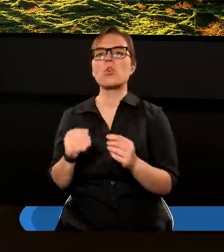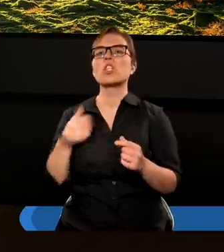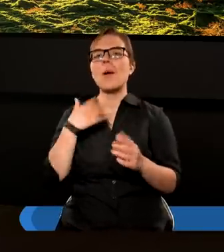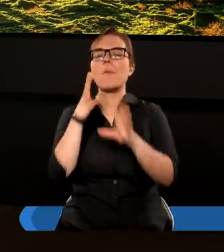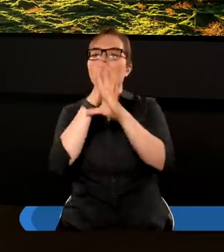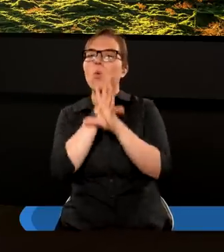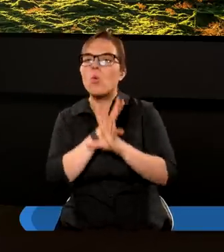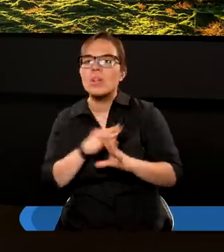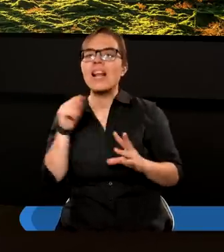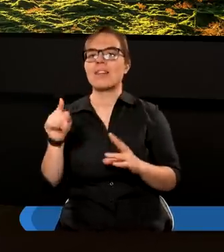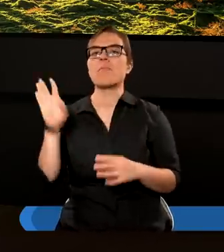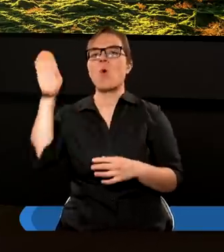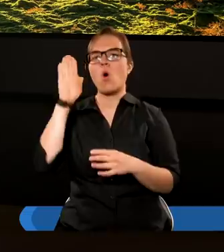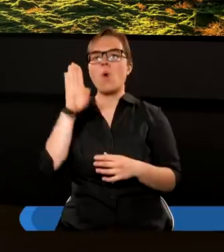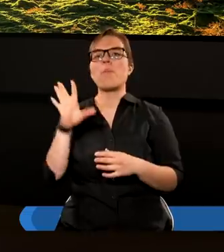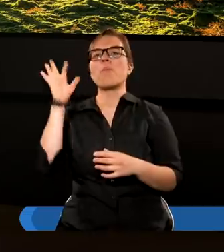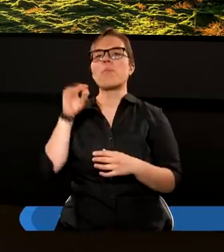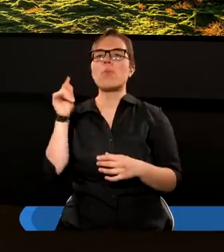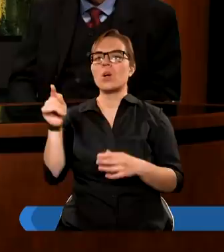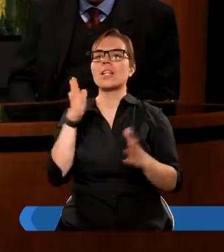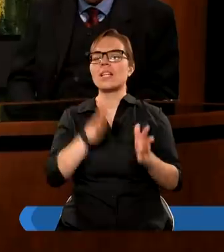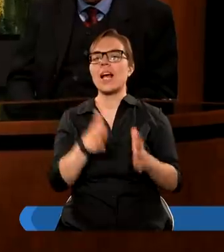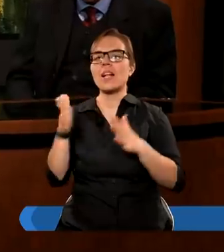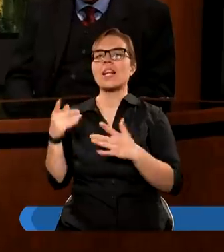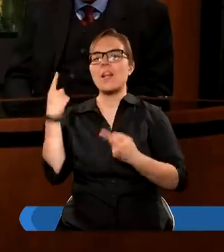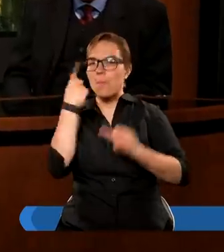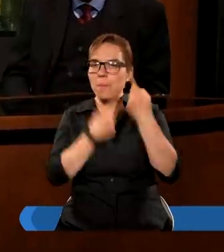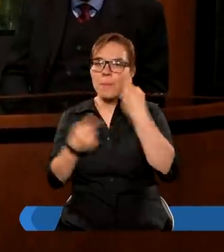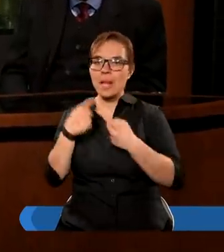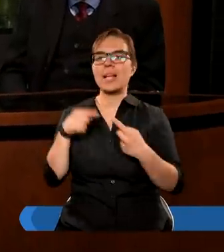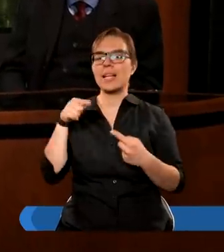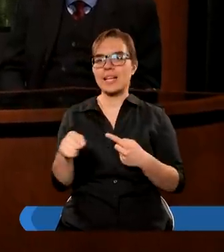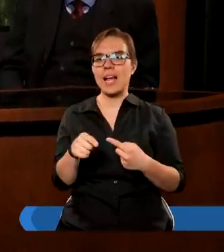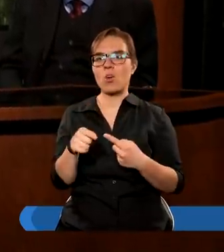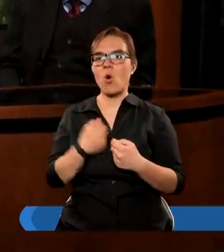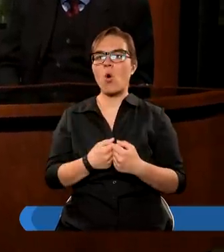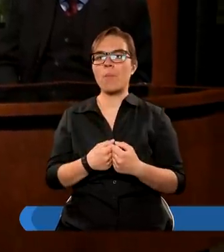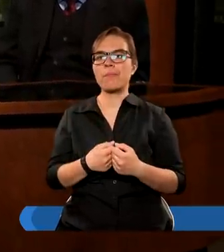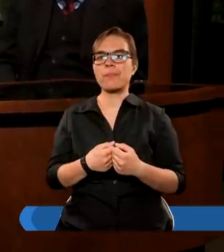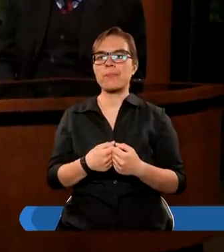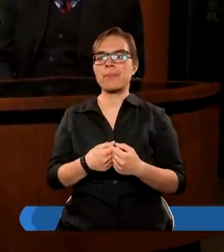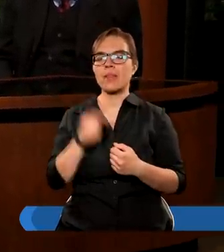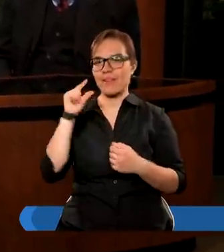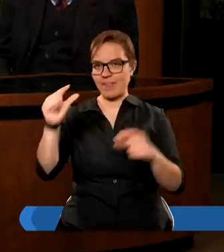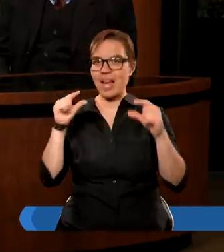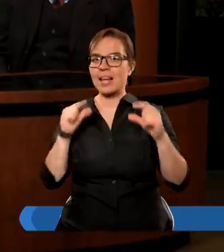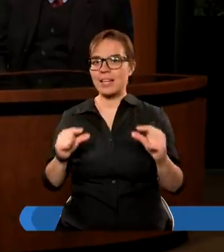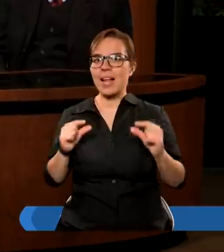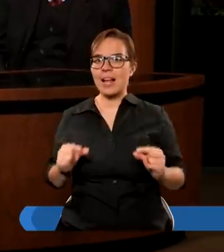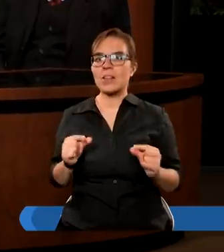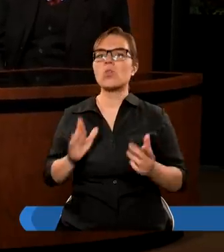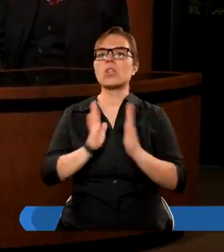uszanować tego Boga, bo następne myśli z tego wersetu